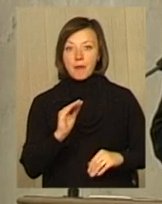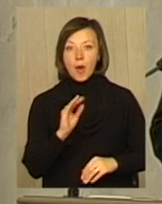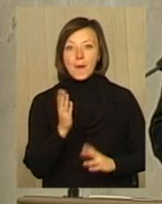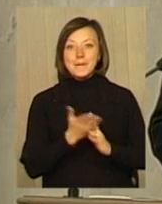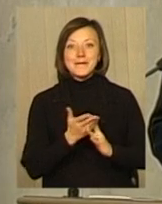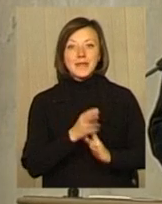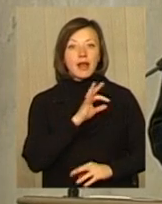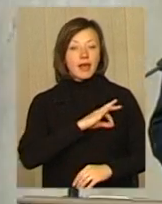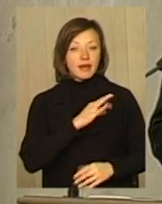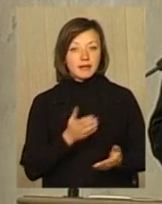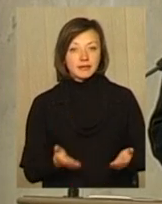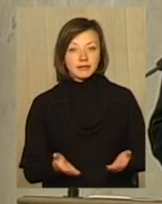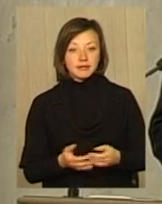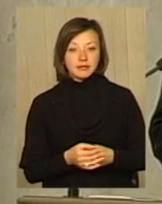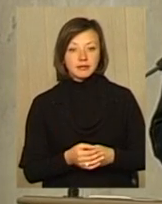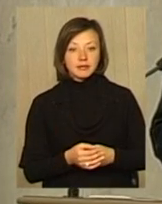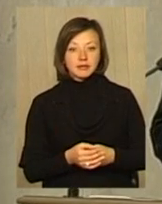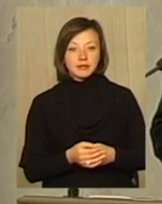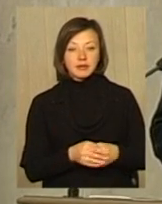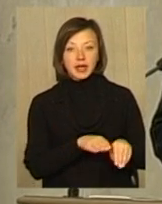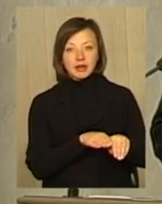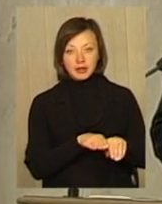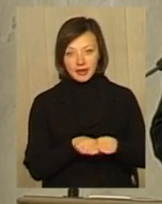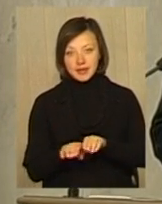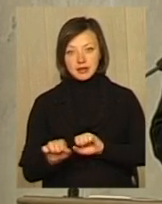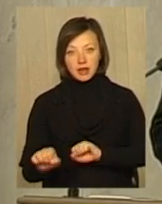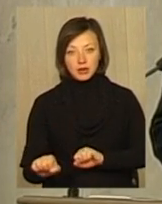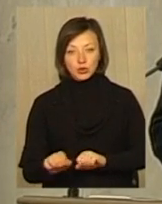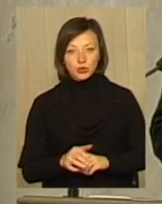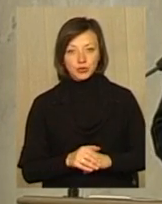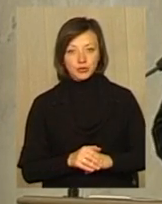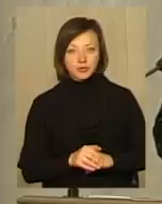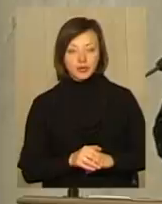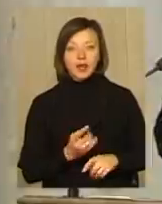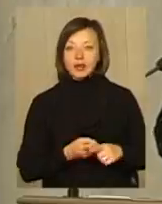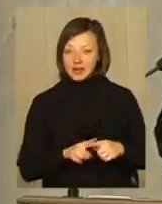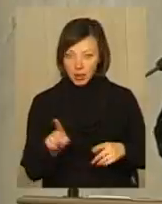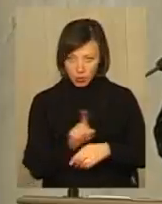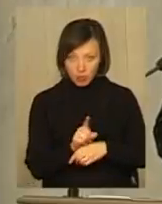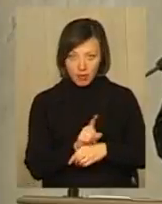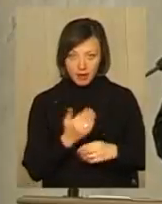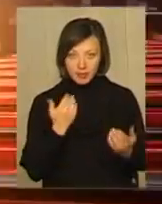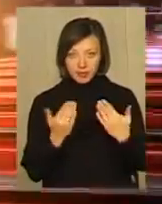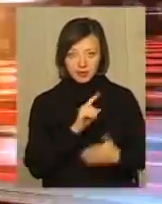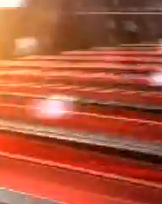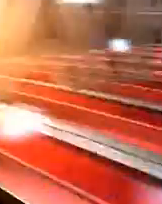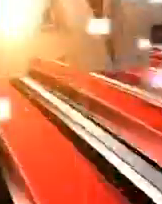рівень захисту. Це нормальний підхід.